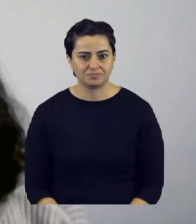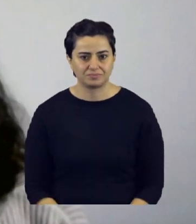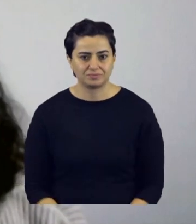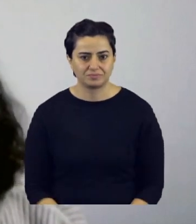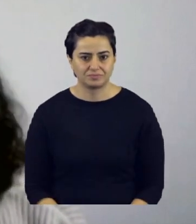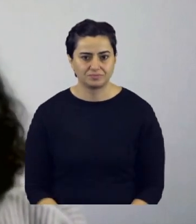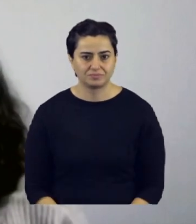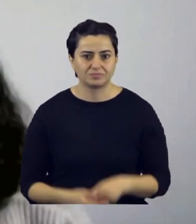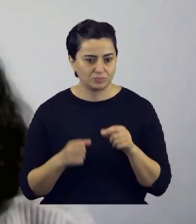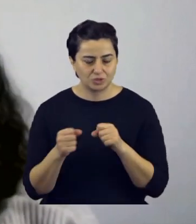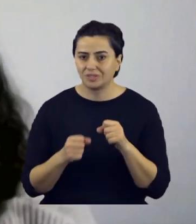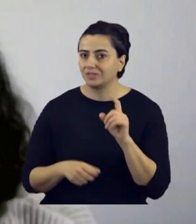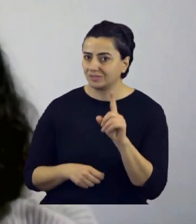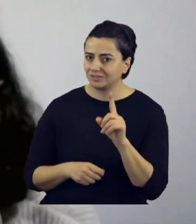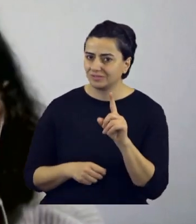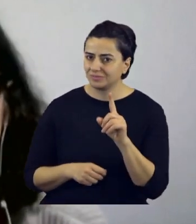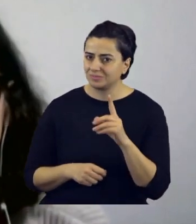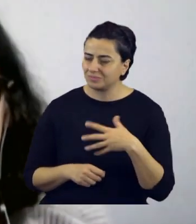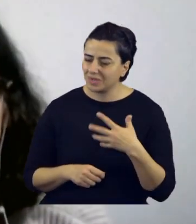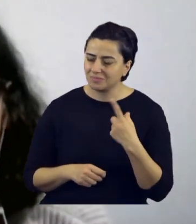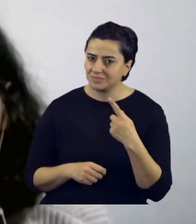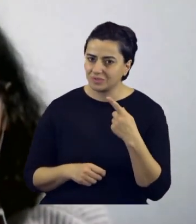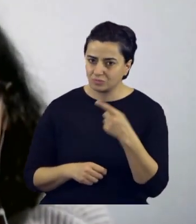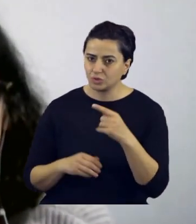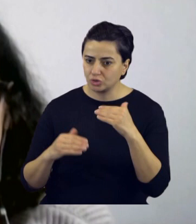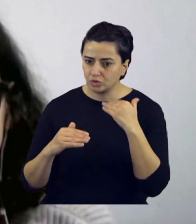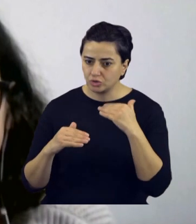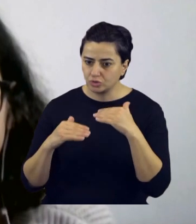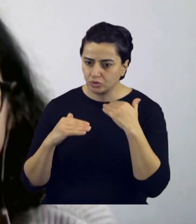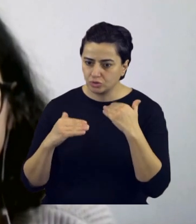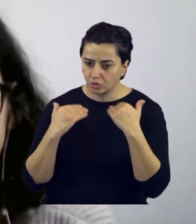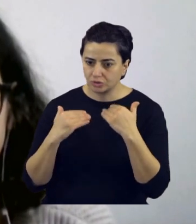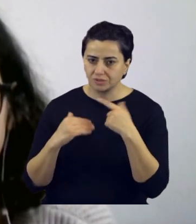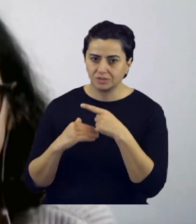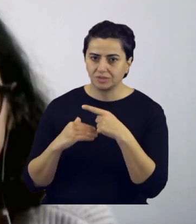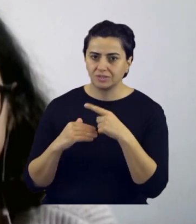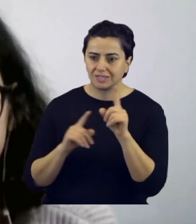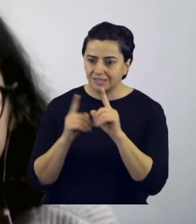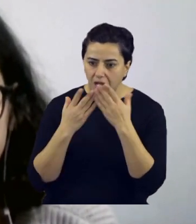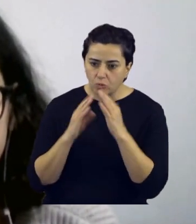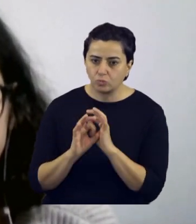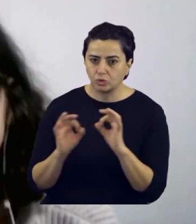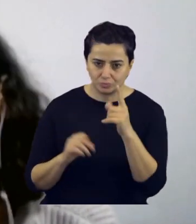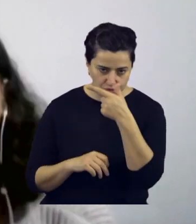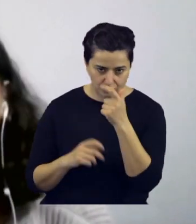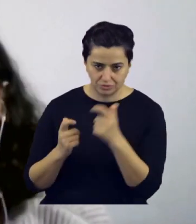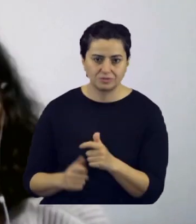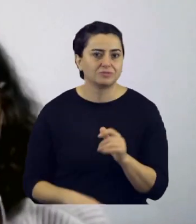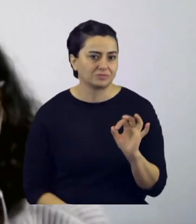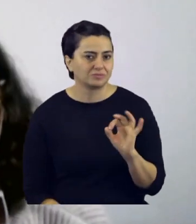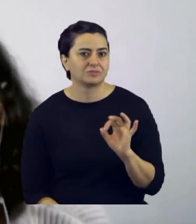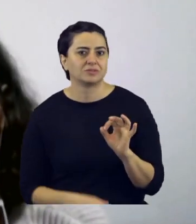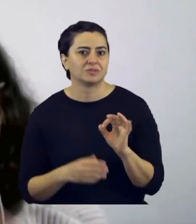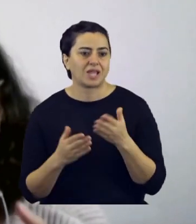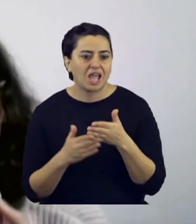mücadelemiz... arada şu detayı da paylaşalım. Bu Yozgat'taki köy, internetin de olmadığı bir köy. Evet,